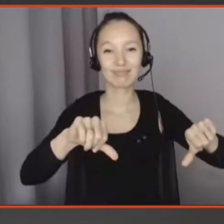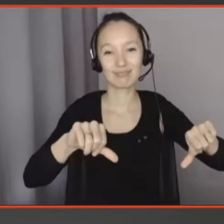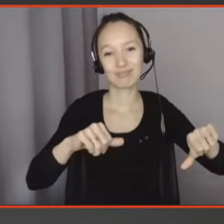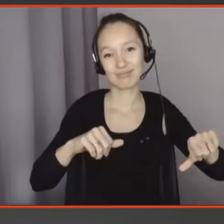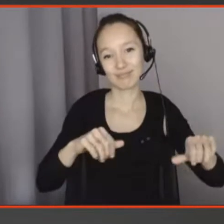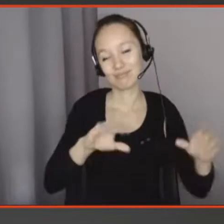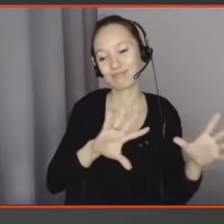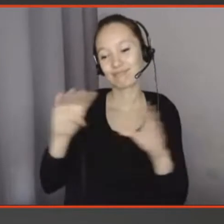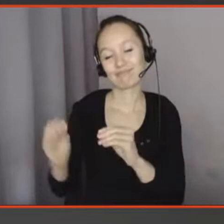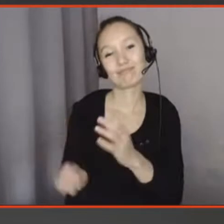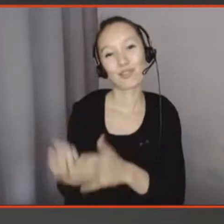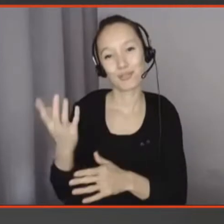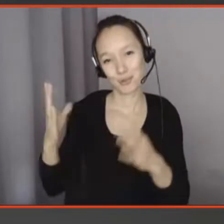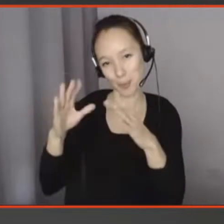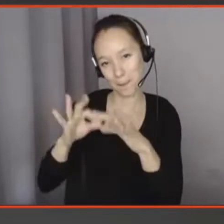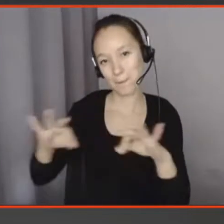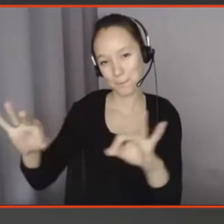Alors, cuite des technologies.